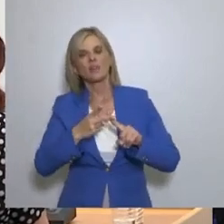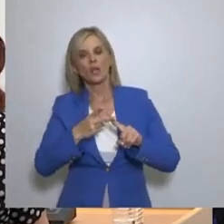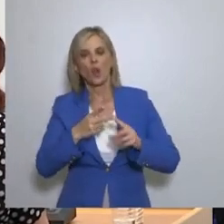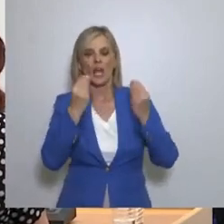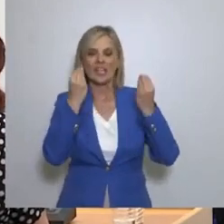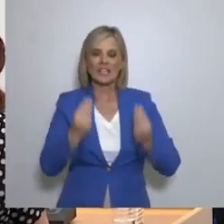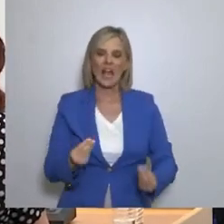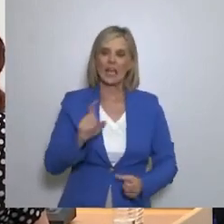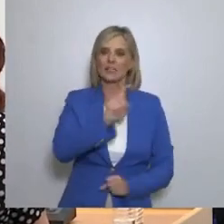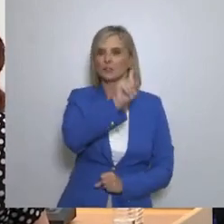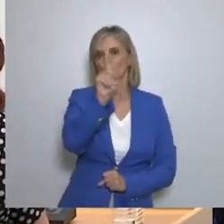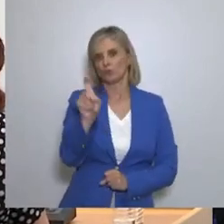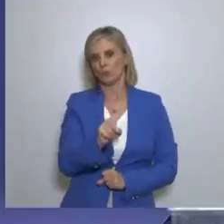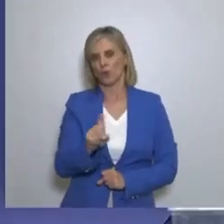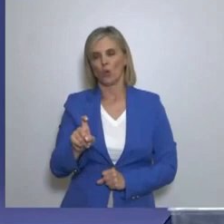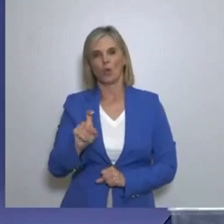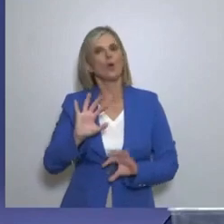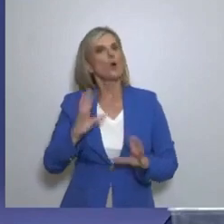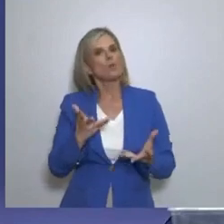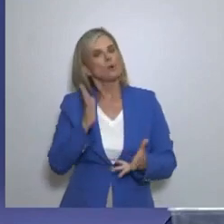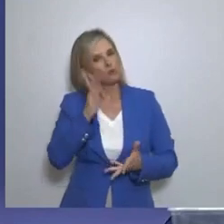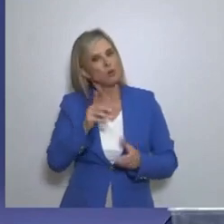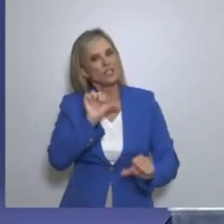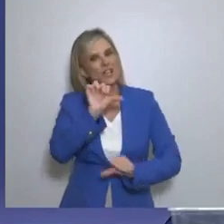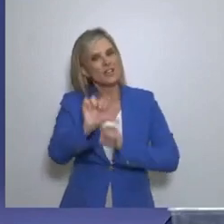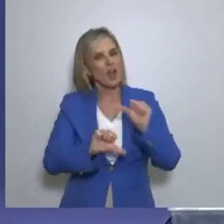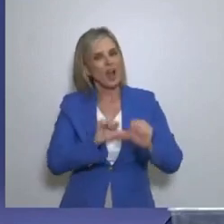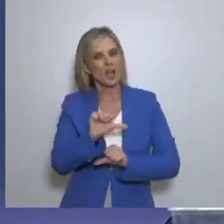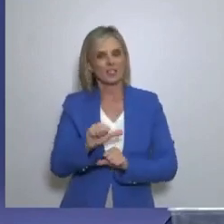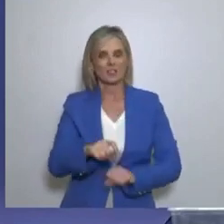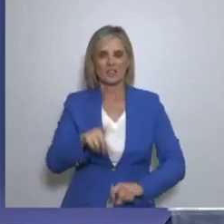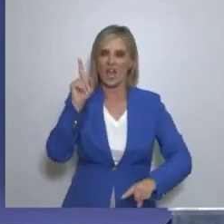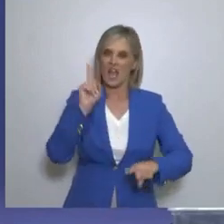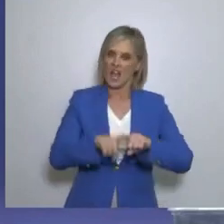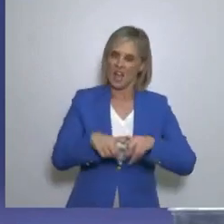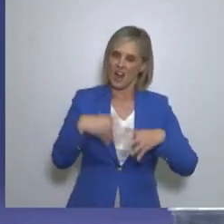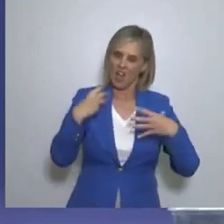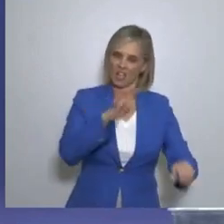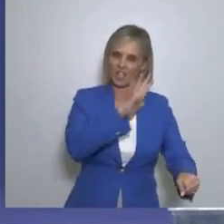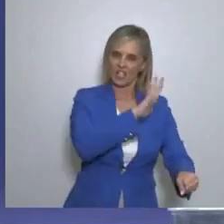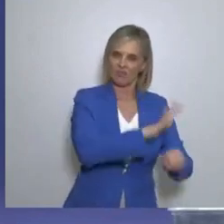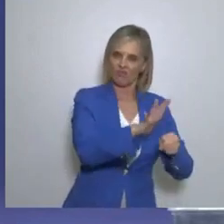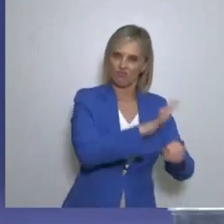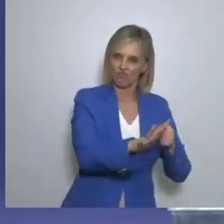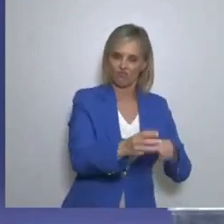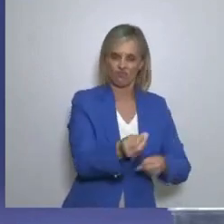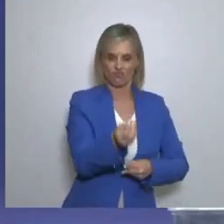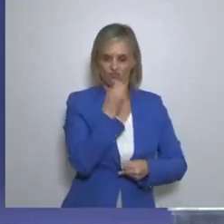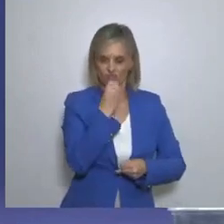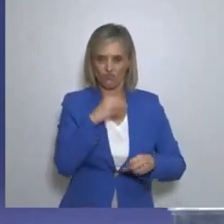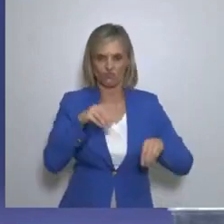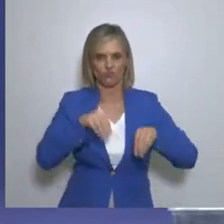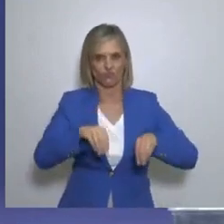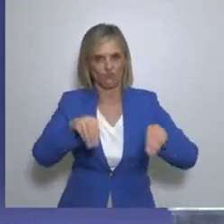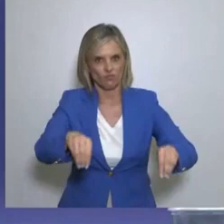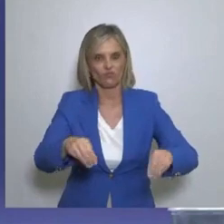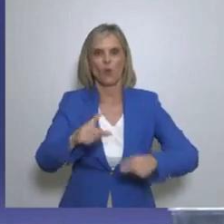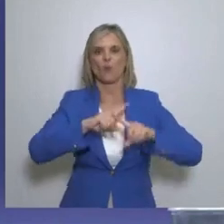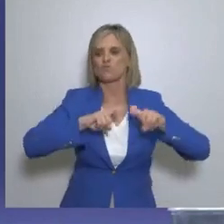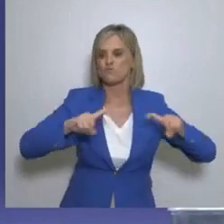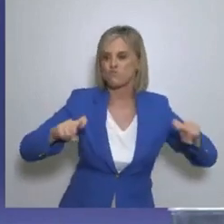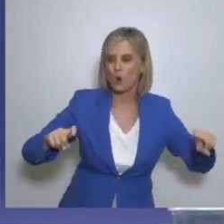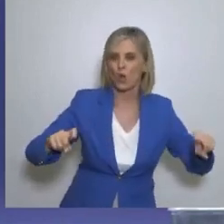τέτοιο Με όλο τον δίμαριθμο Με μια αυτονομία και αυτάρκεια που έχει η χώρα Άρα η χώρα μας πρέπει να έχει μια αυτάρκεια Σε όλα τα προϊόντα